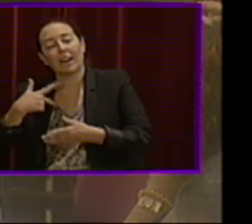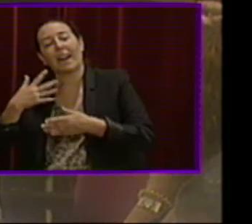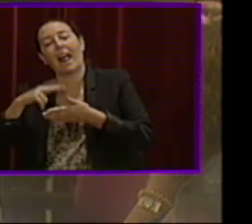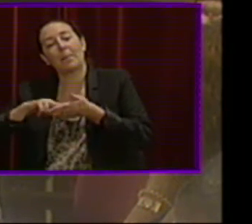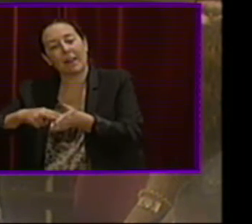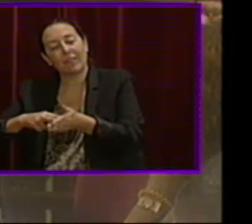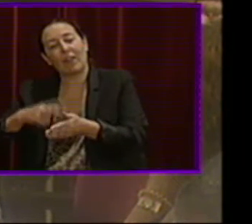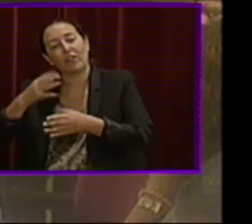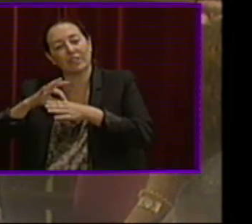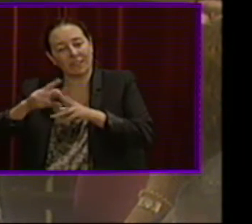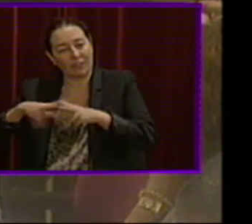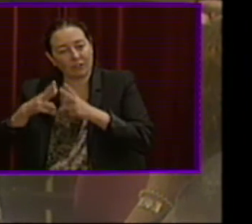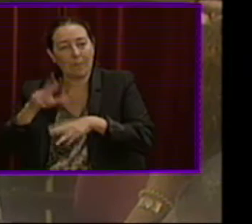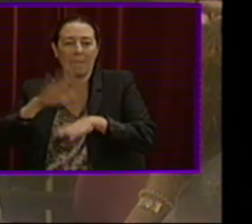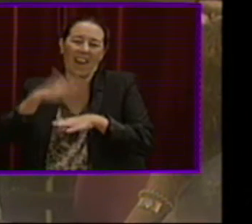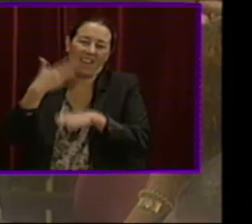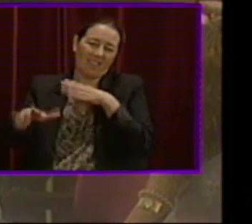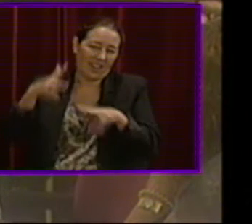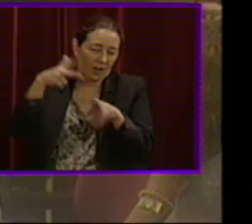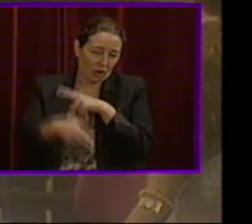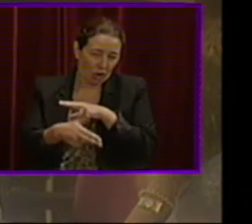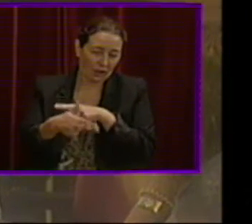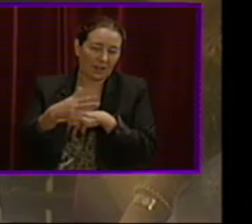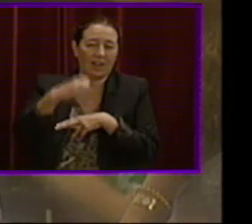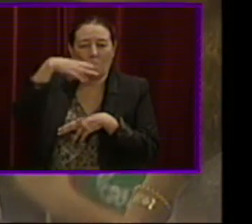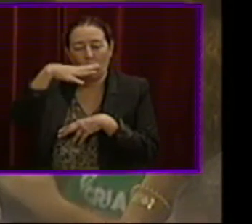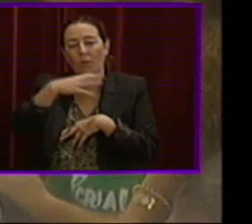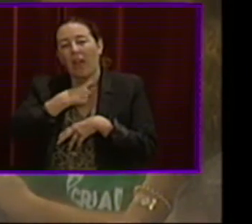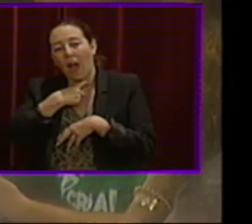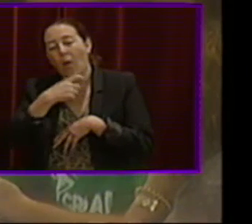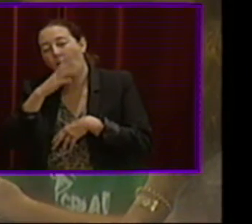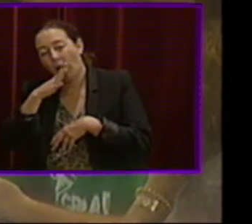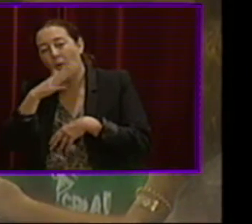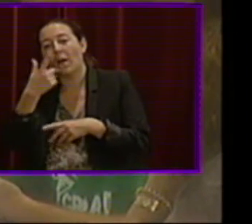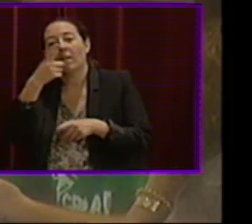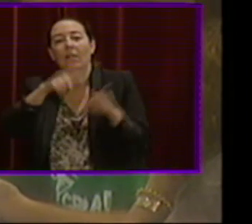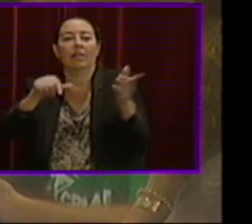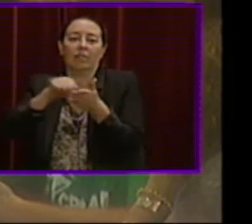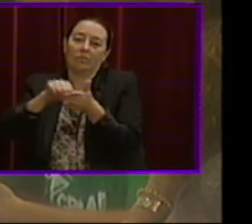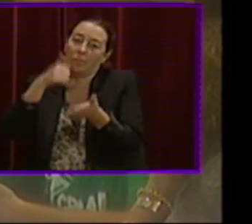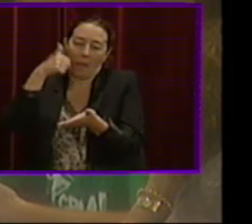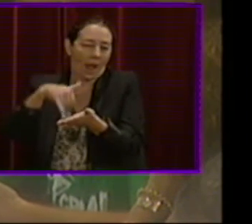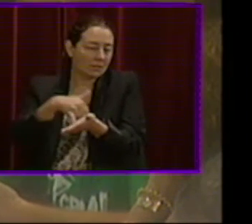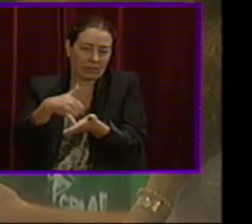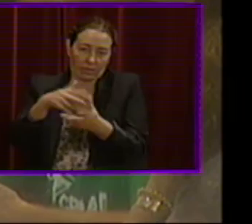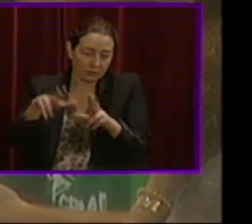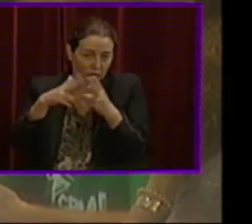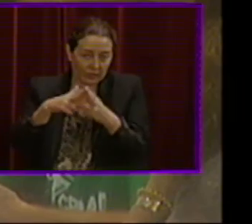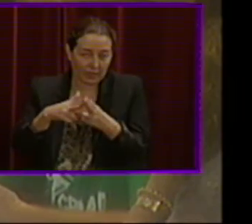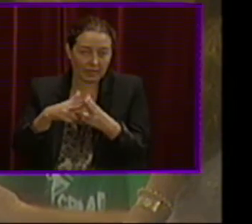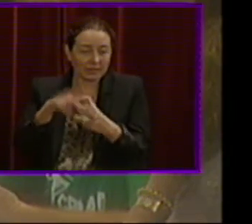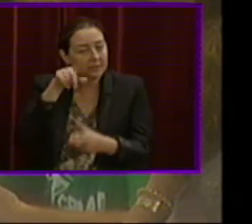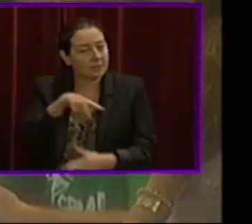efectos de evitar cortes indiscriminadas de luz y luz-gas accionados en situación de vulnerabilidad social?